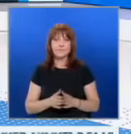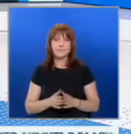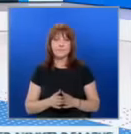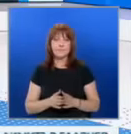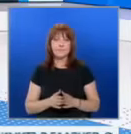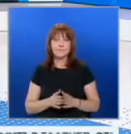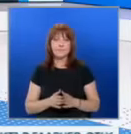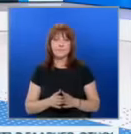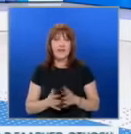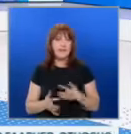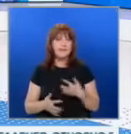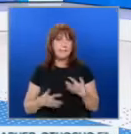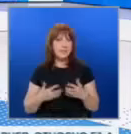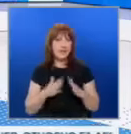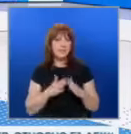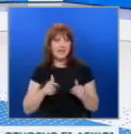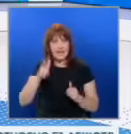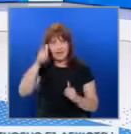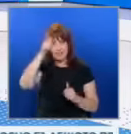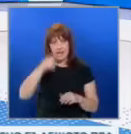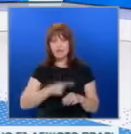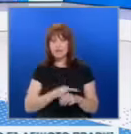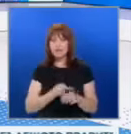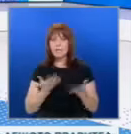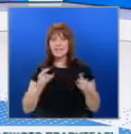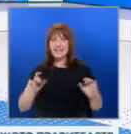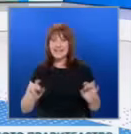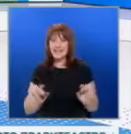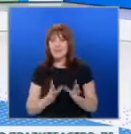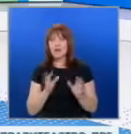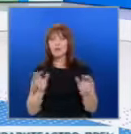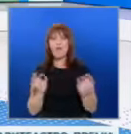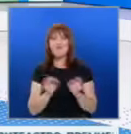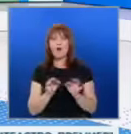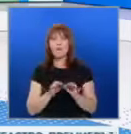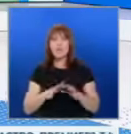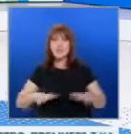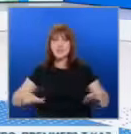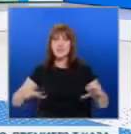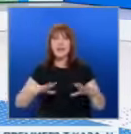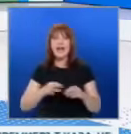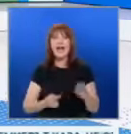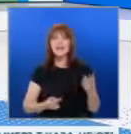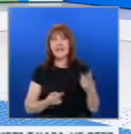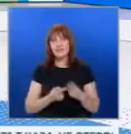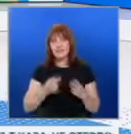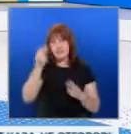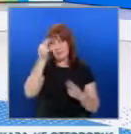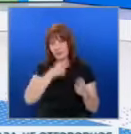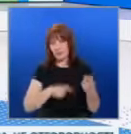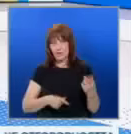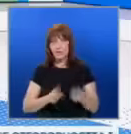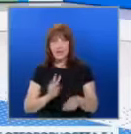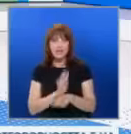Швидерски. Напрежение флагера на Германия часове преди началото на престижния форум, който ще завладее ефира на БНТ от